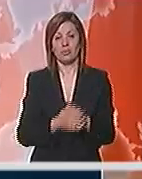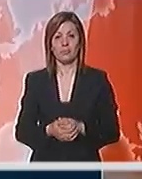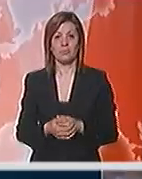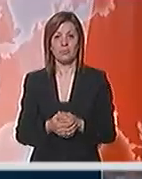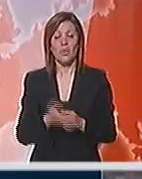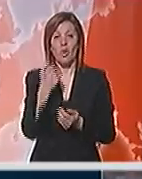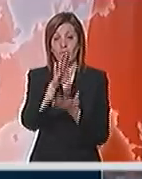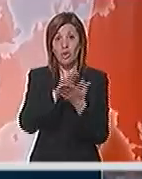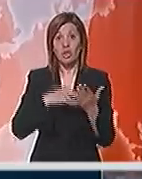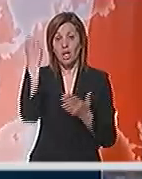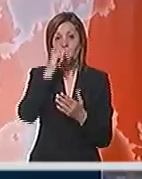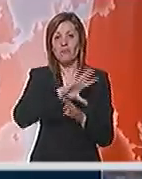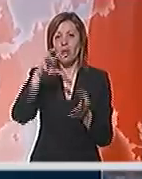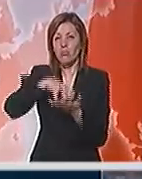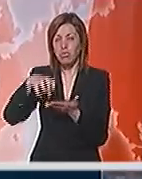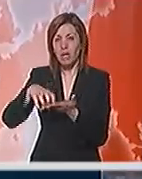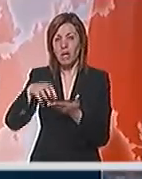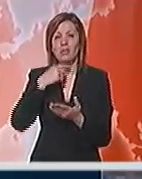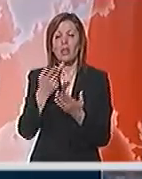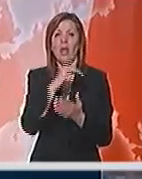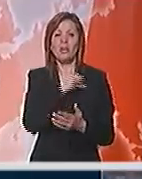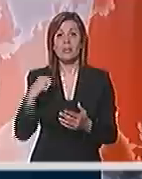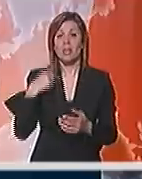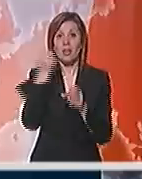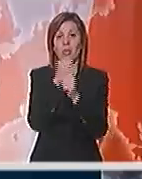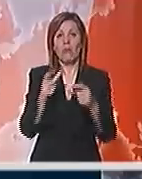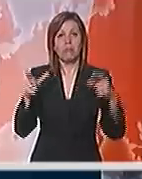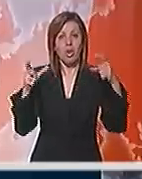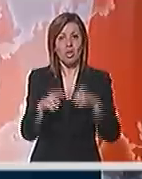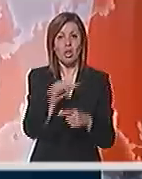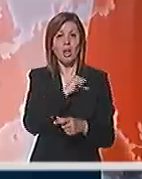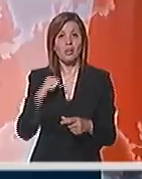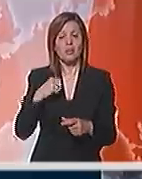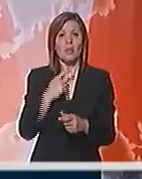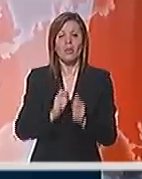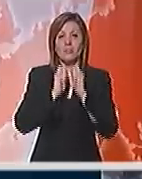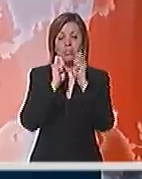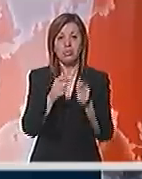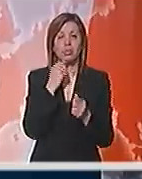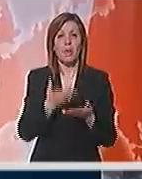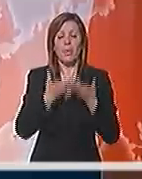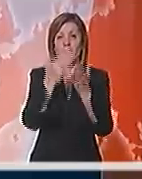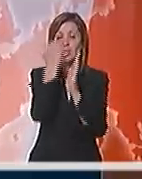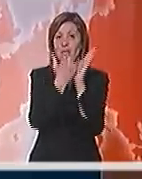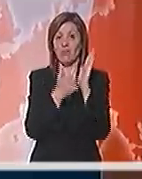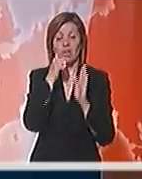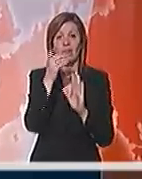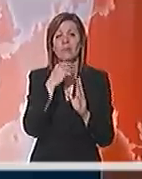Od početka nedelje svi republikanci u Senatu kao i jedan demokrata blokirali su i samo stavljanje predloga zakona na dnevni red.